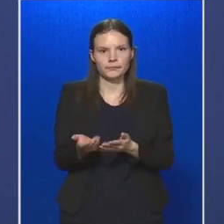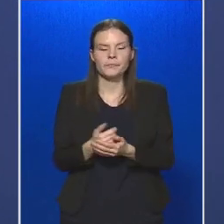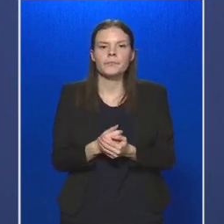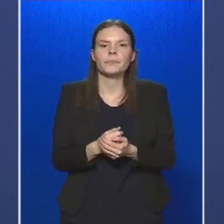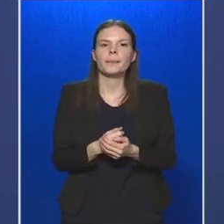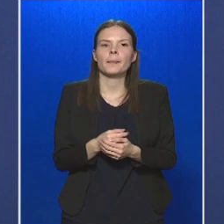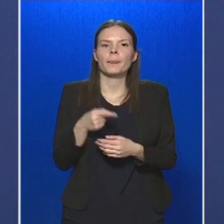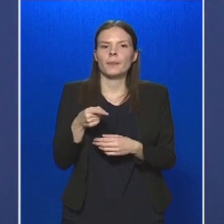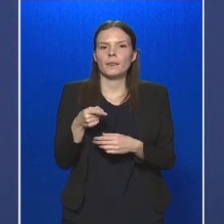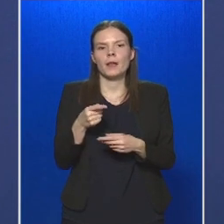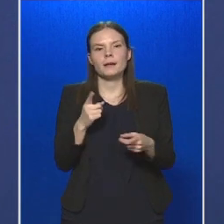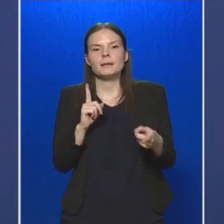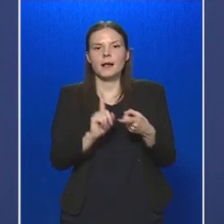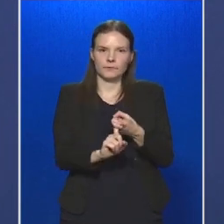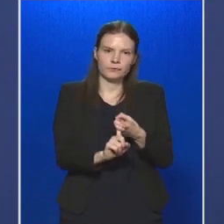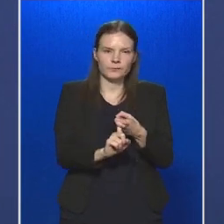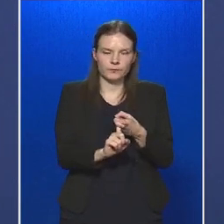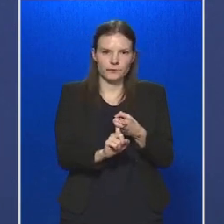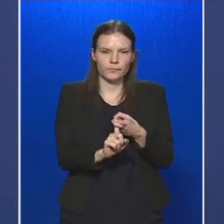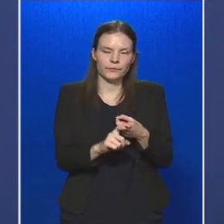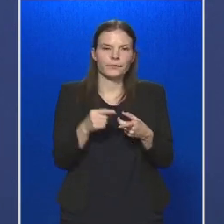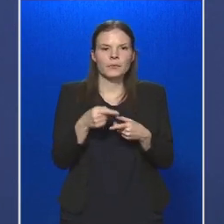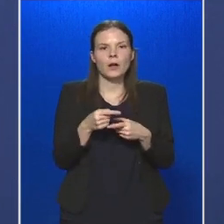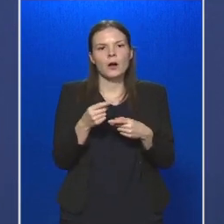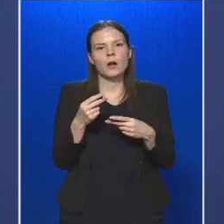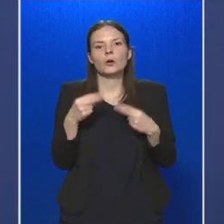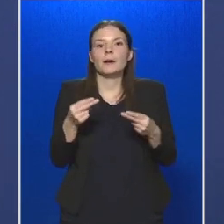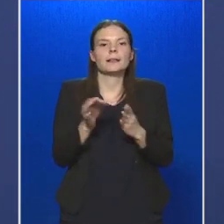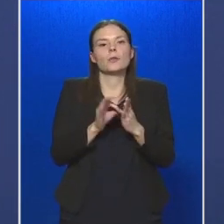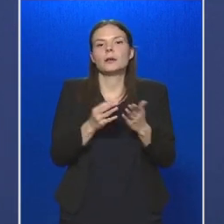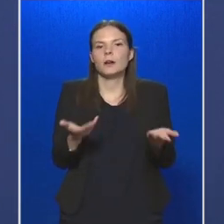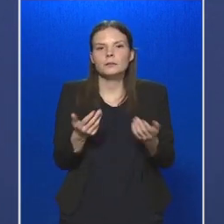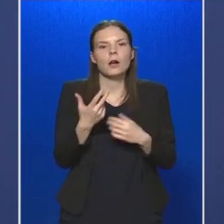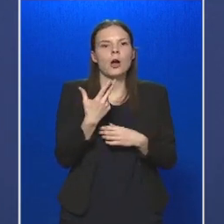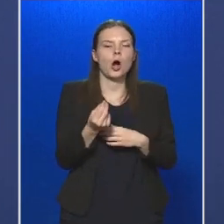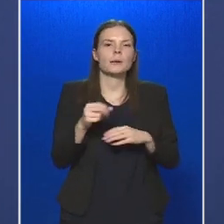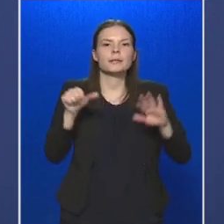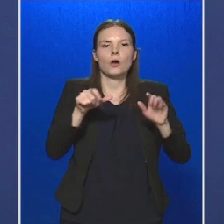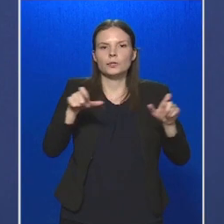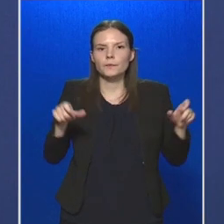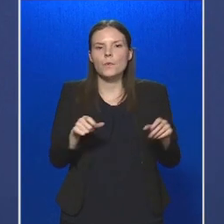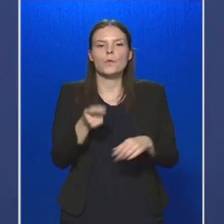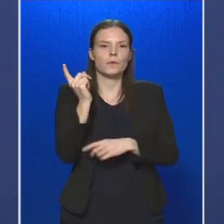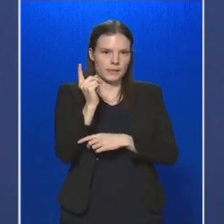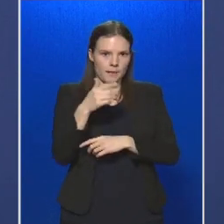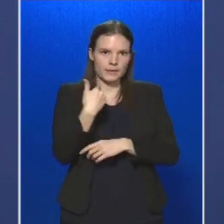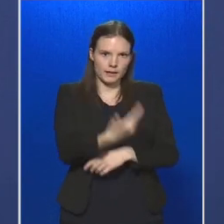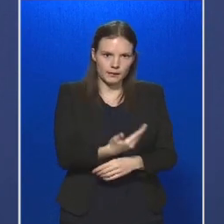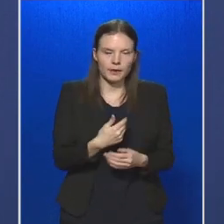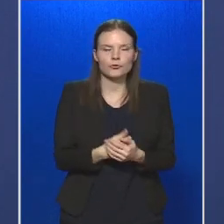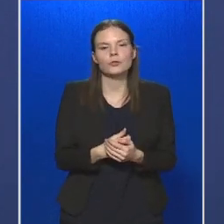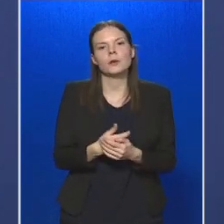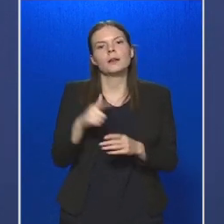Ezzel erre vonatkozóan következő adatokkal tudok szolgálni. 36 főt figyelmeztetésben részesítettünk,